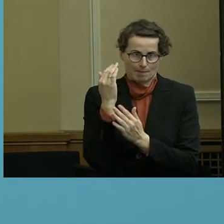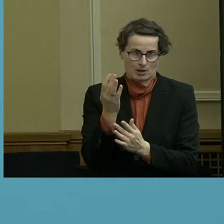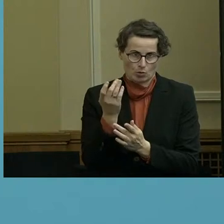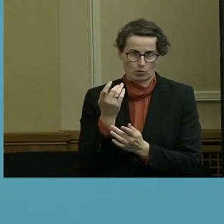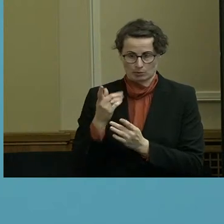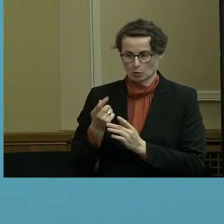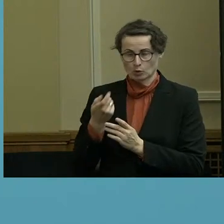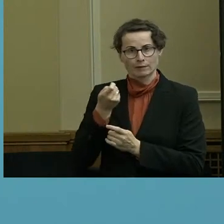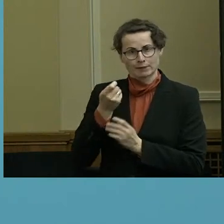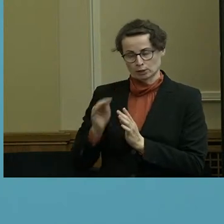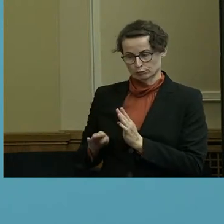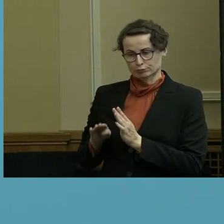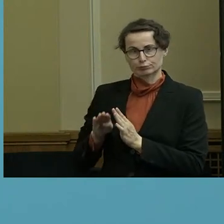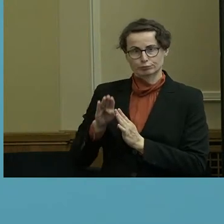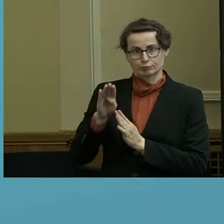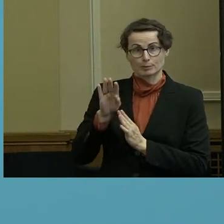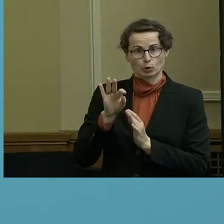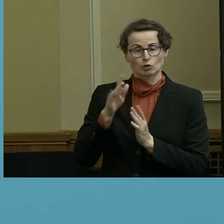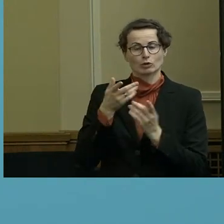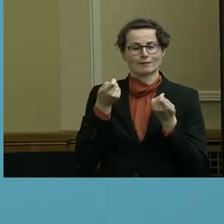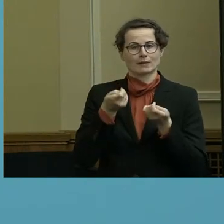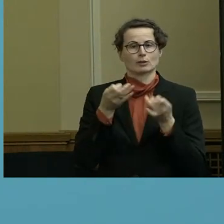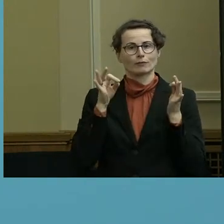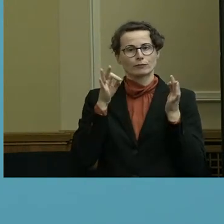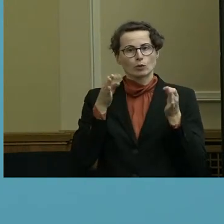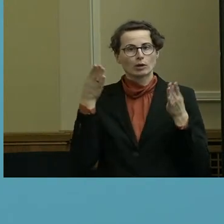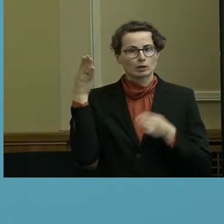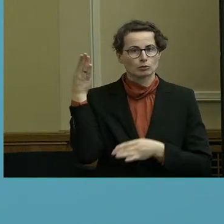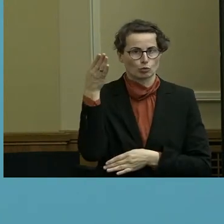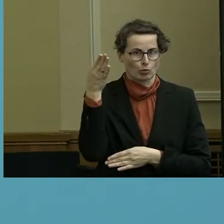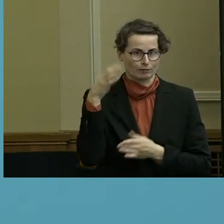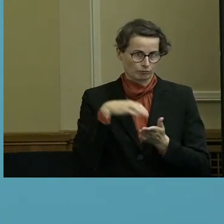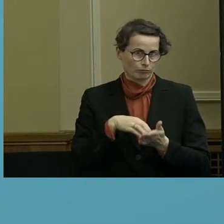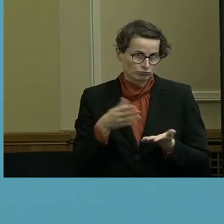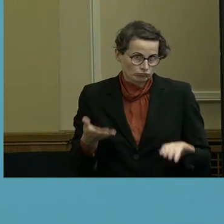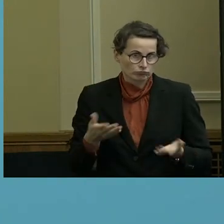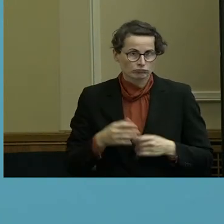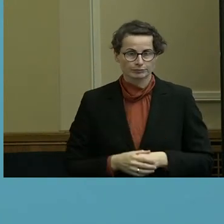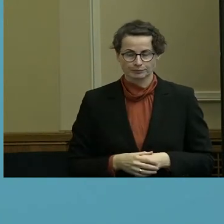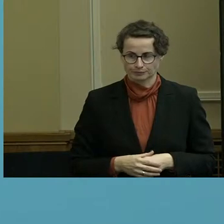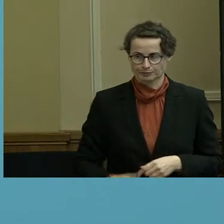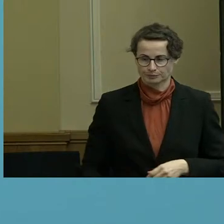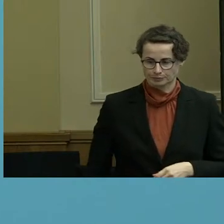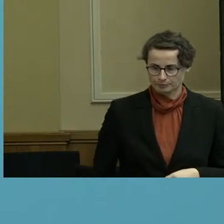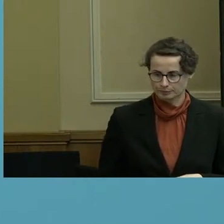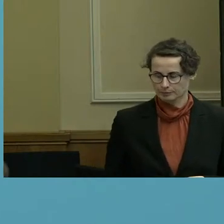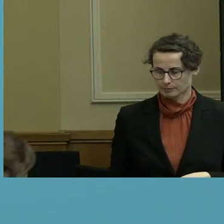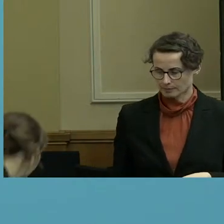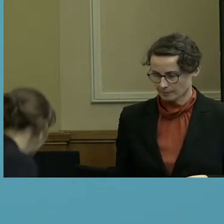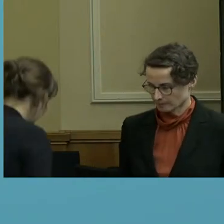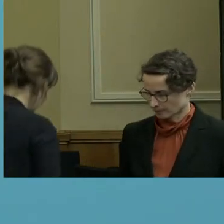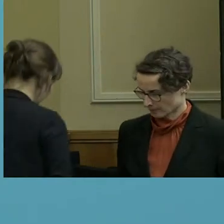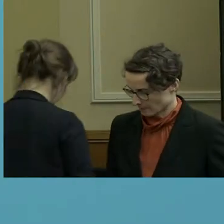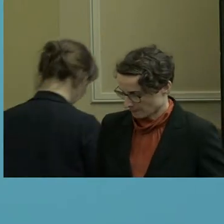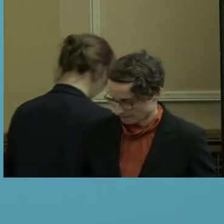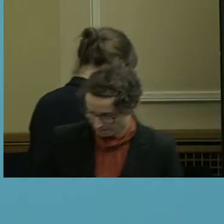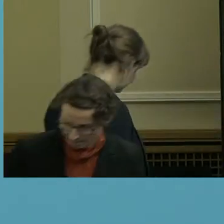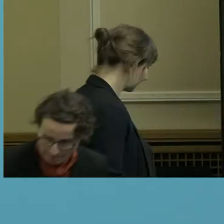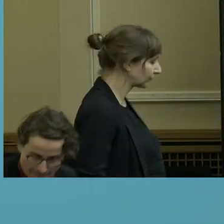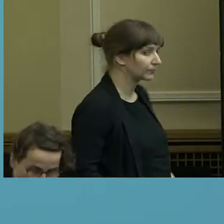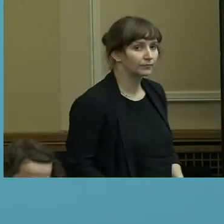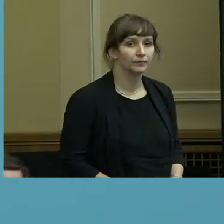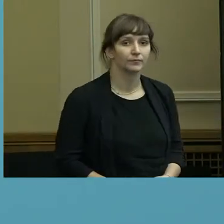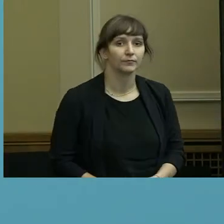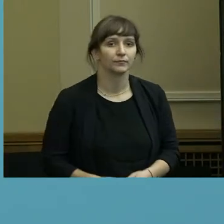Und da wird natürlich in die Zukunft der Stadt investiert. Und deswegen ist es so,